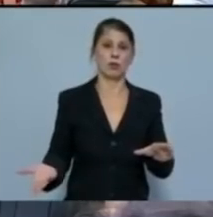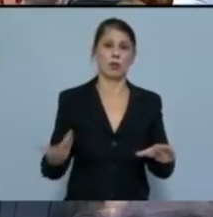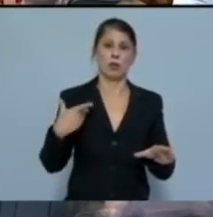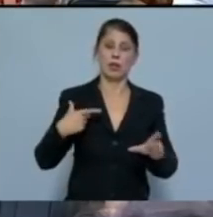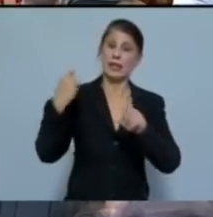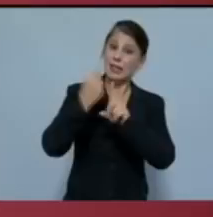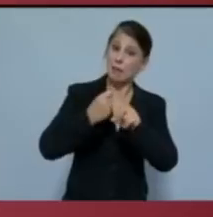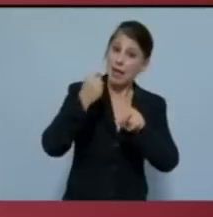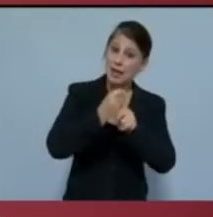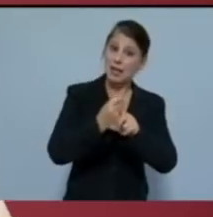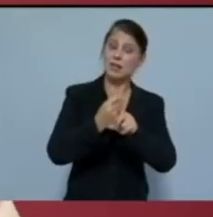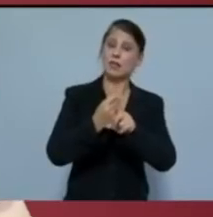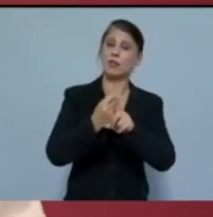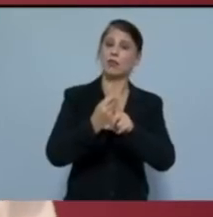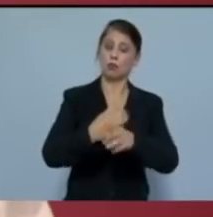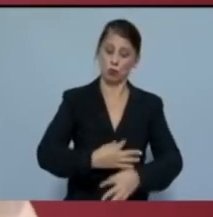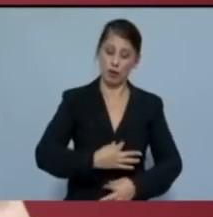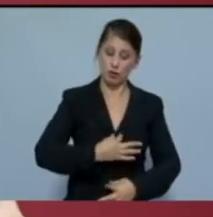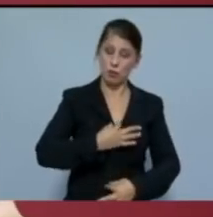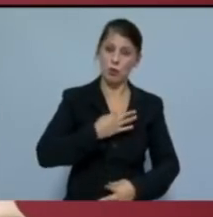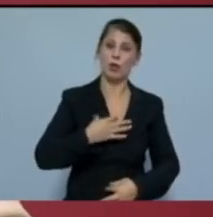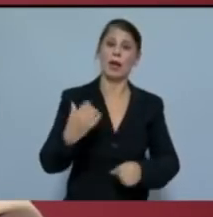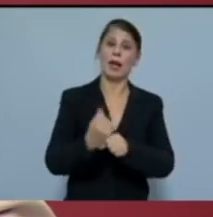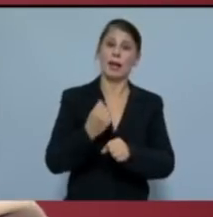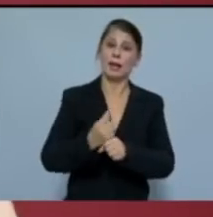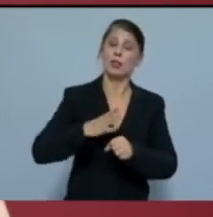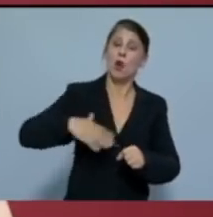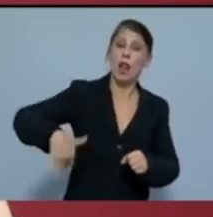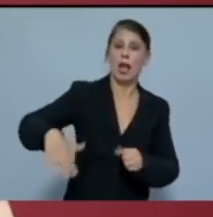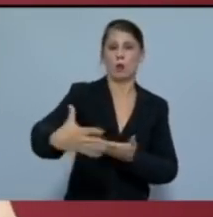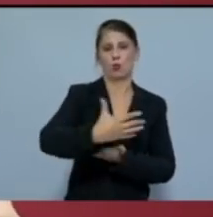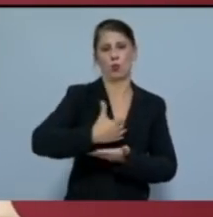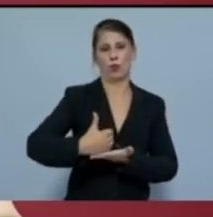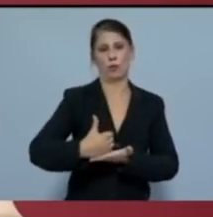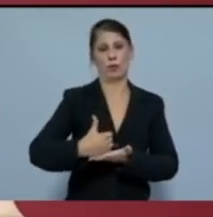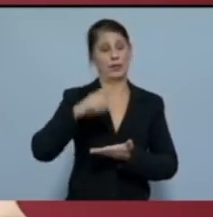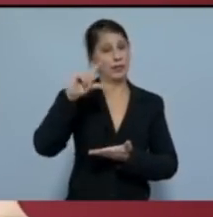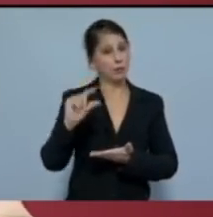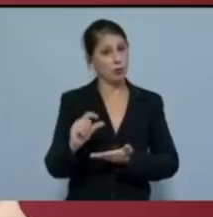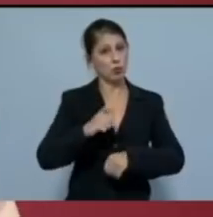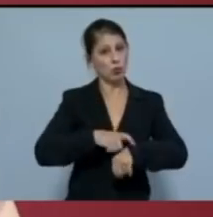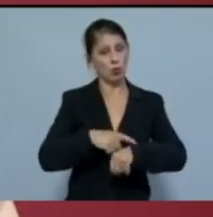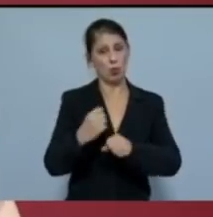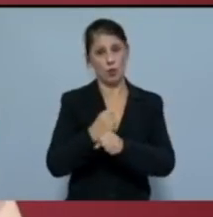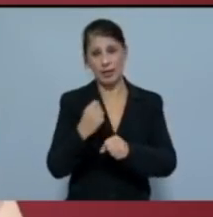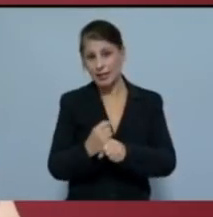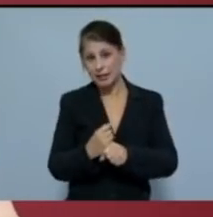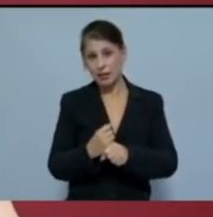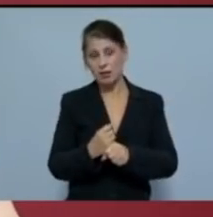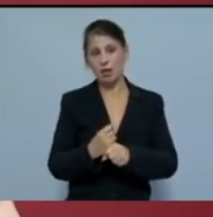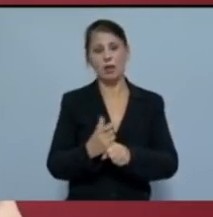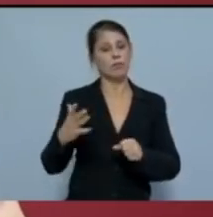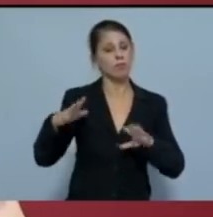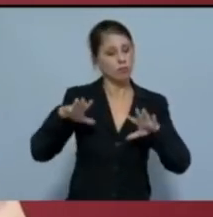υπεράσπιση του αξιοπρεπούς εργατικού λαϊκού εισοδήματος. Τη μείωση του χρόνου εργασίας. Την